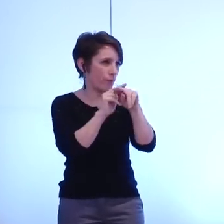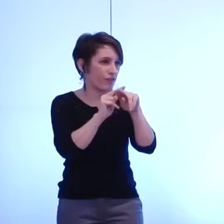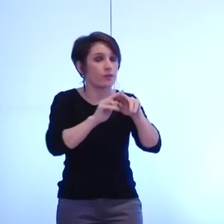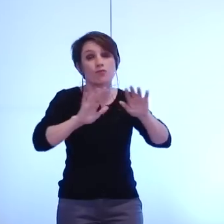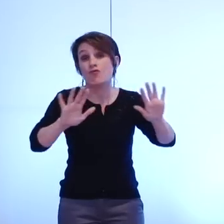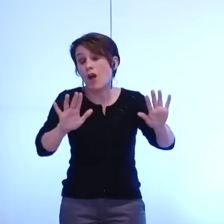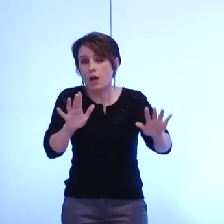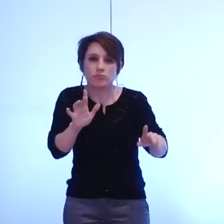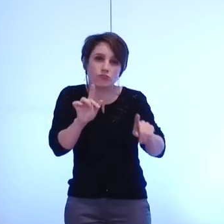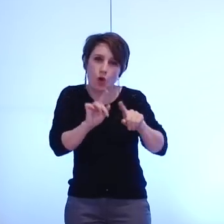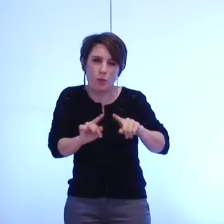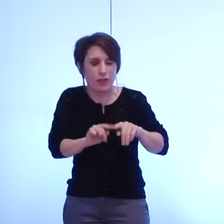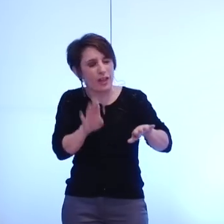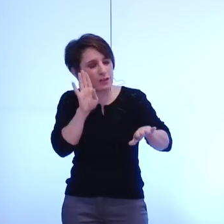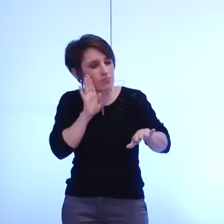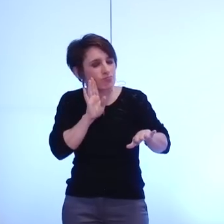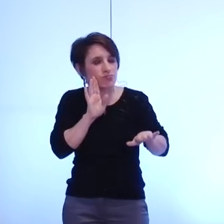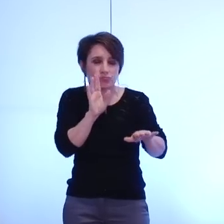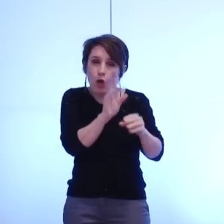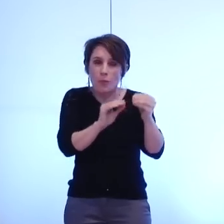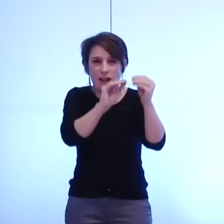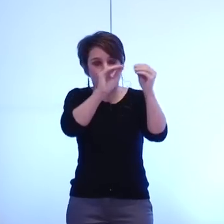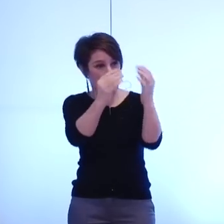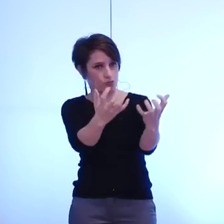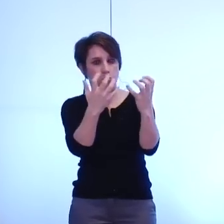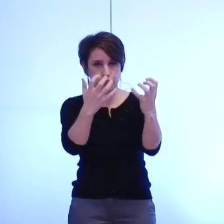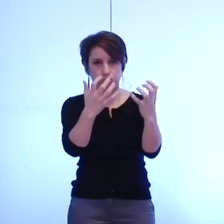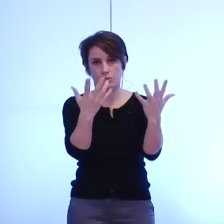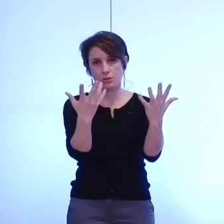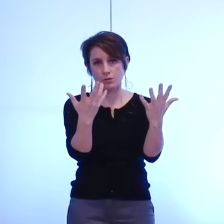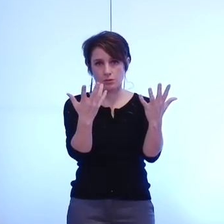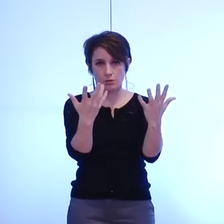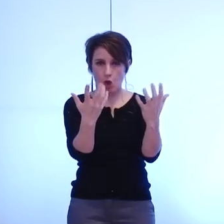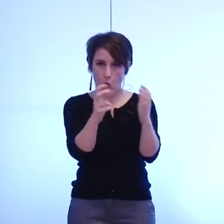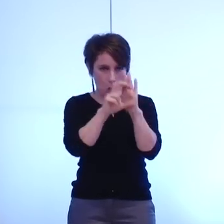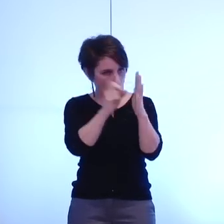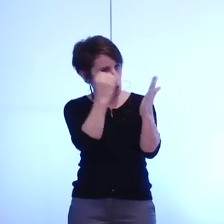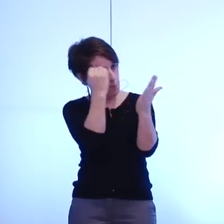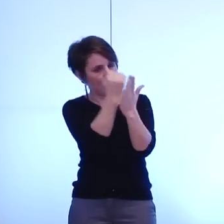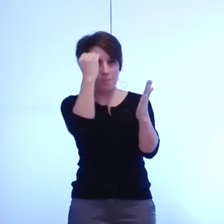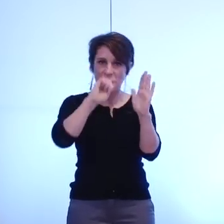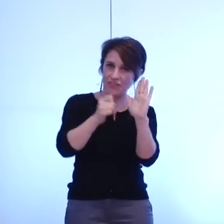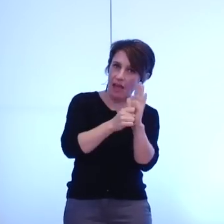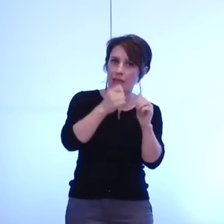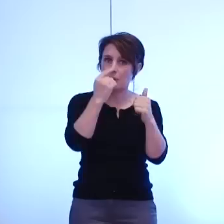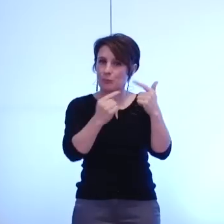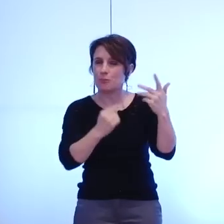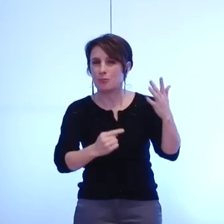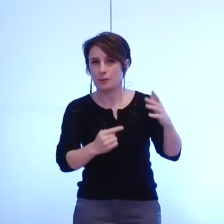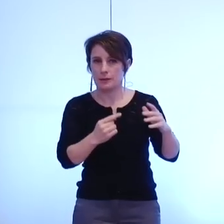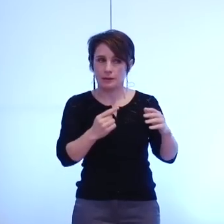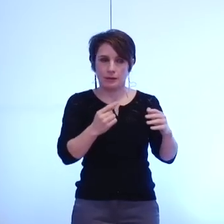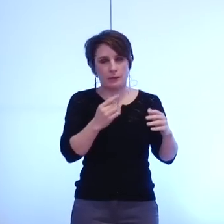un document un tout petit peu plus précis quant à son identification aurait été je pense souhaitable même du point de vue de la